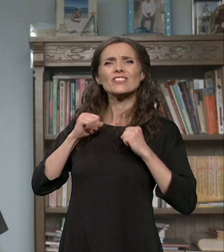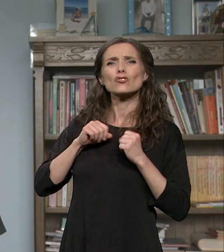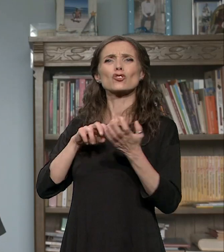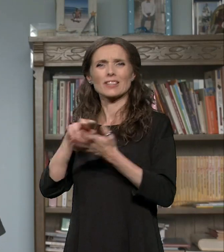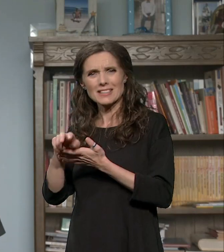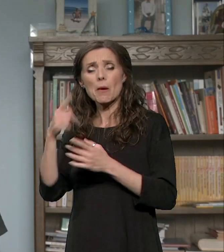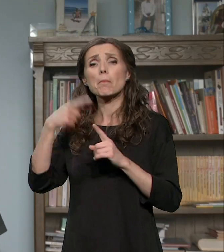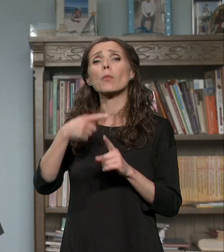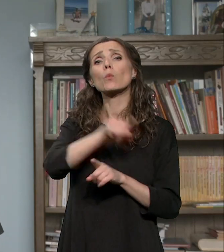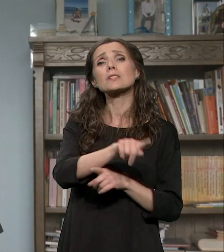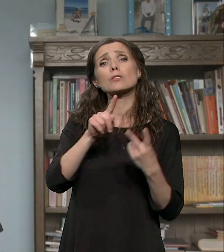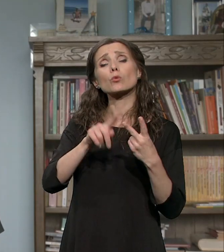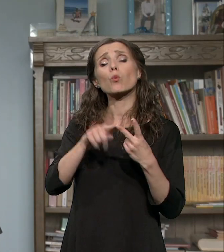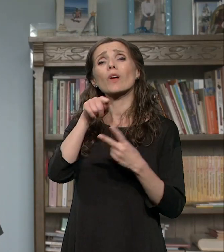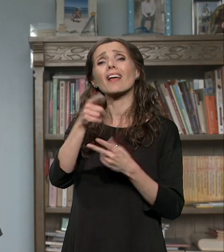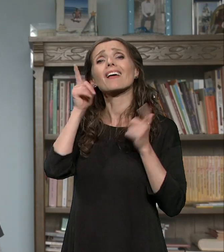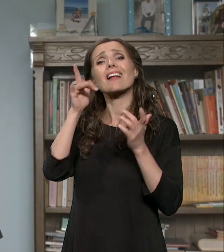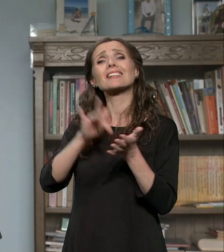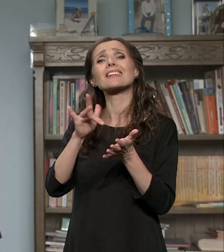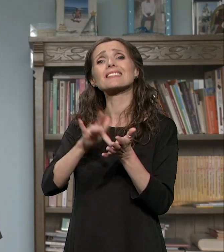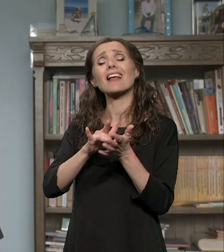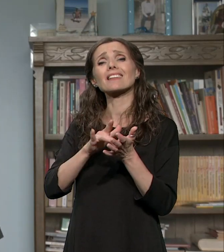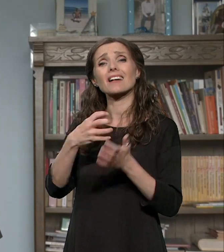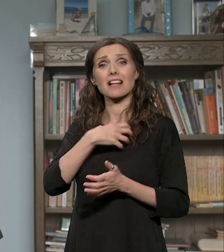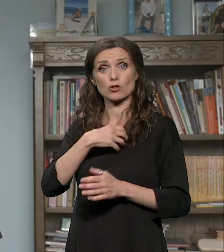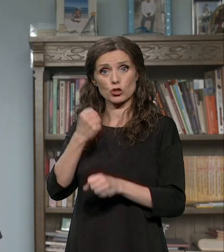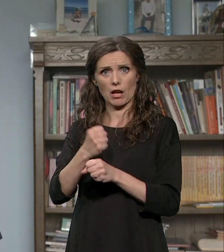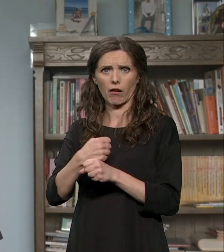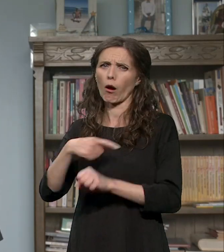I zaista dugo sarađuje sa njima.